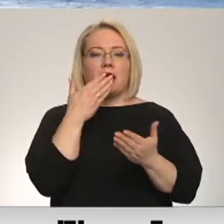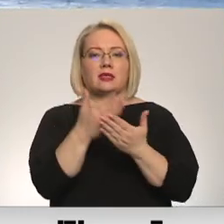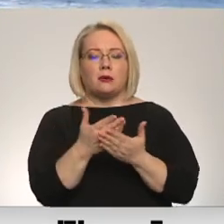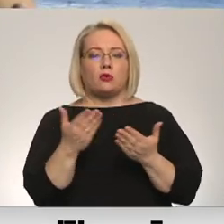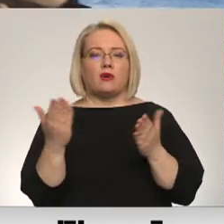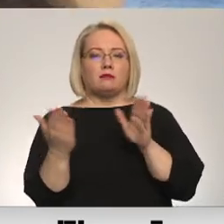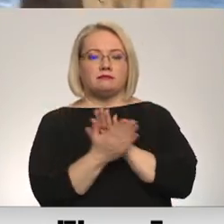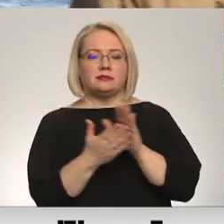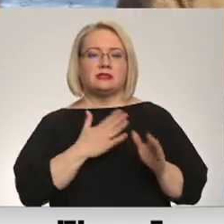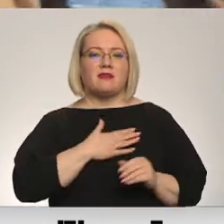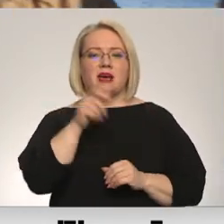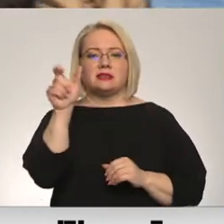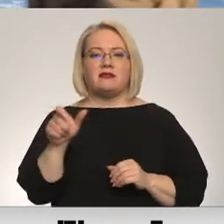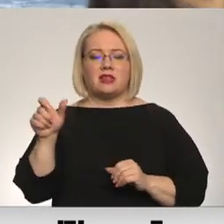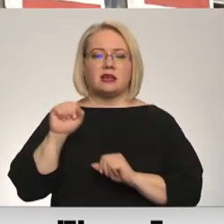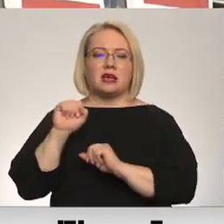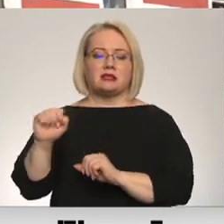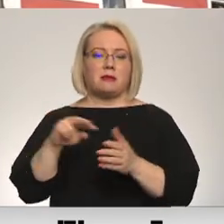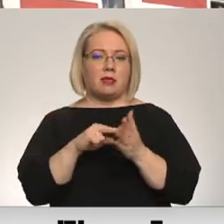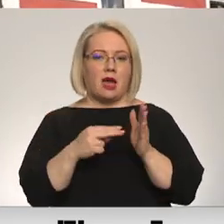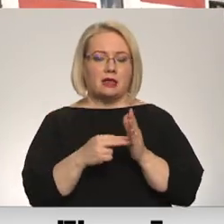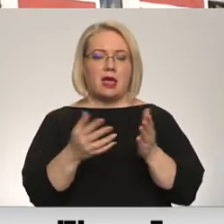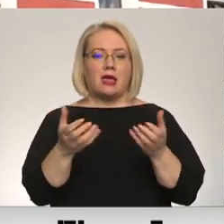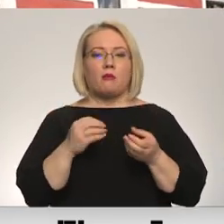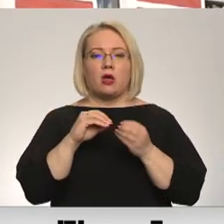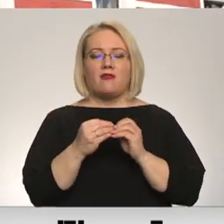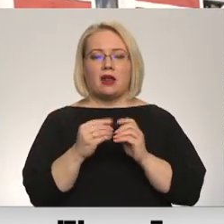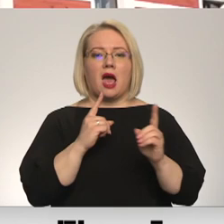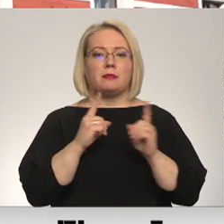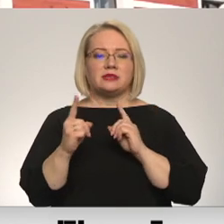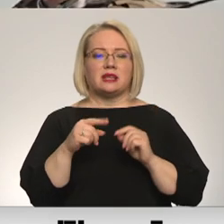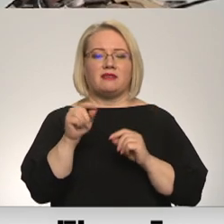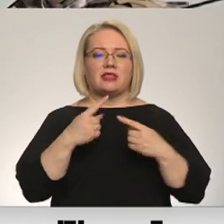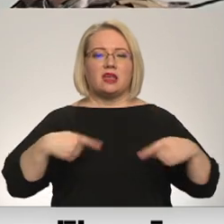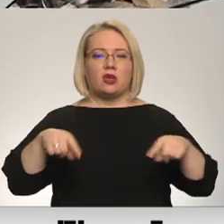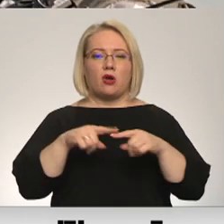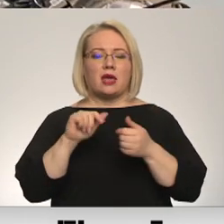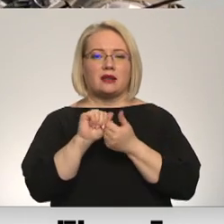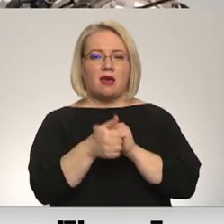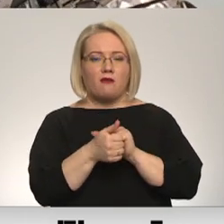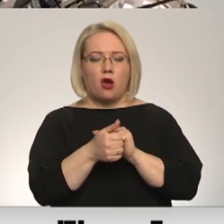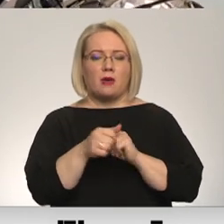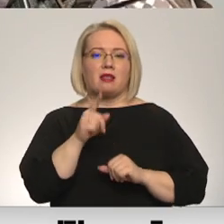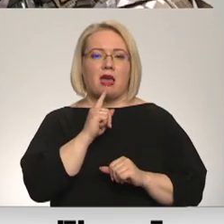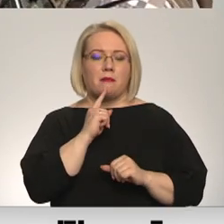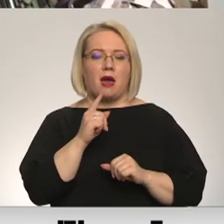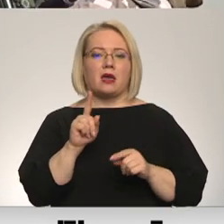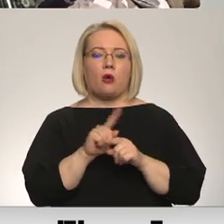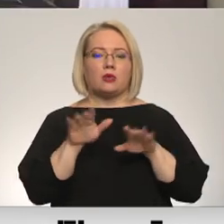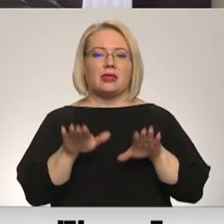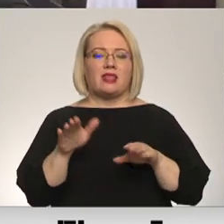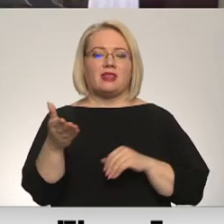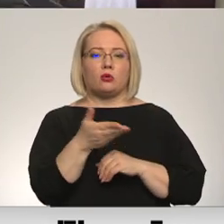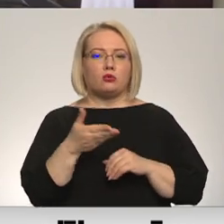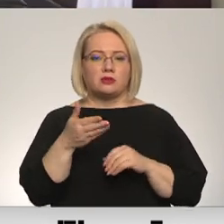civilās aizsardzības plāniem. Ņemot vērā administratīvu teritoriālo reformu un likumā noteiktās prasības, Liepāja un Dienvid Kurzemē ir jāveido jauns aizsardzības